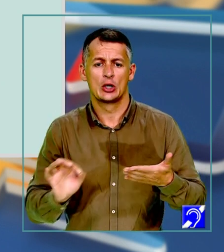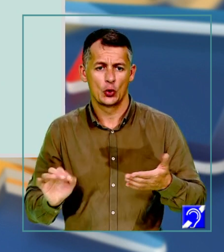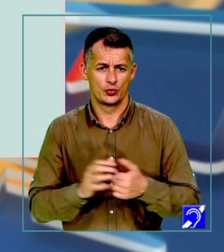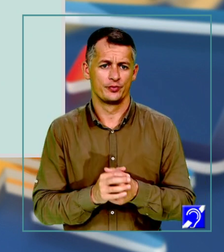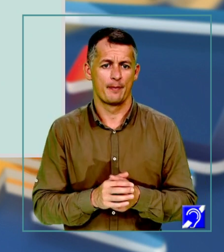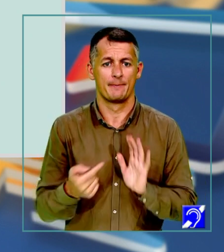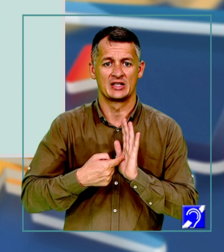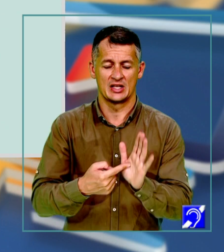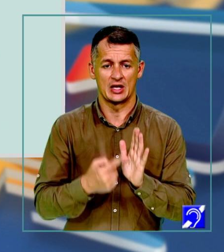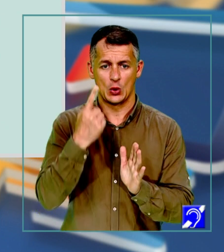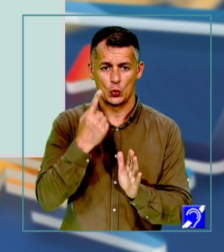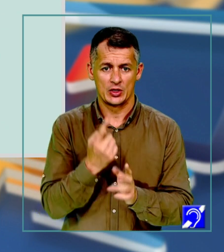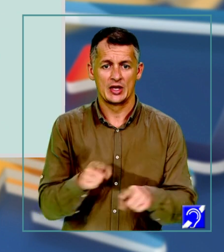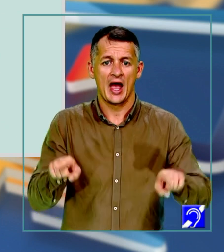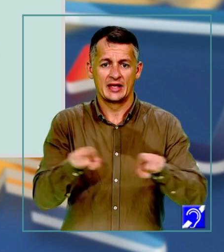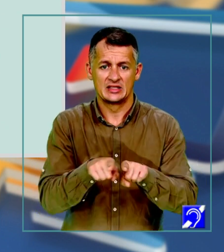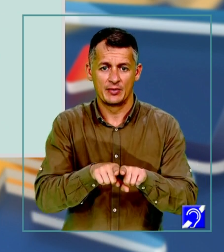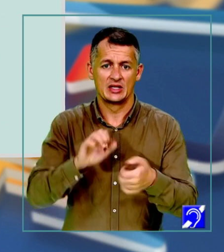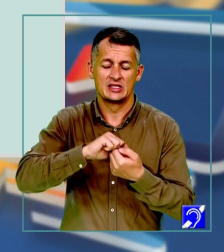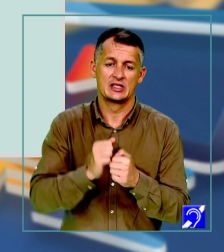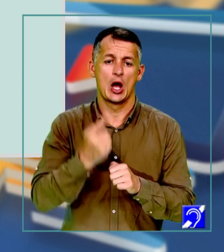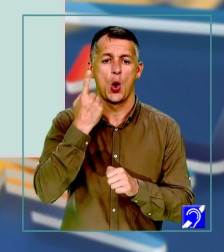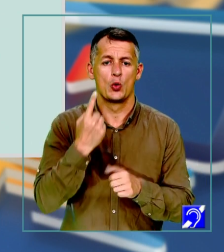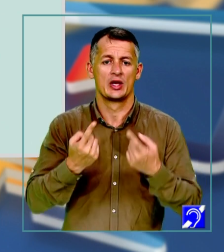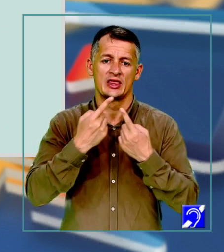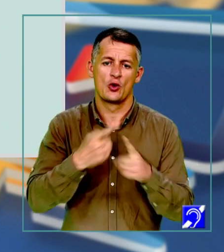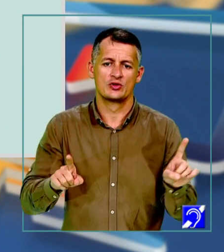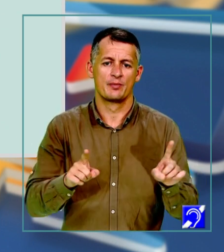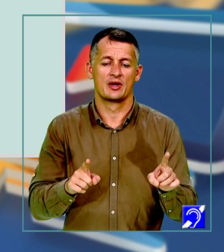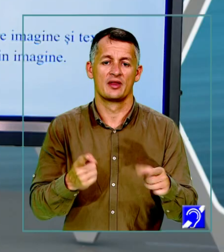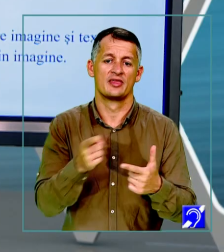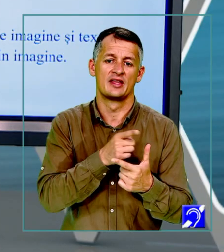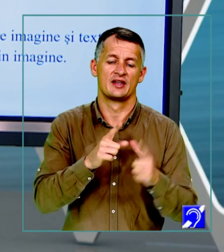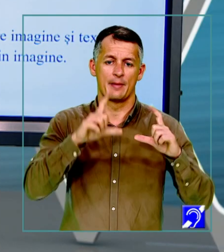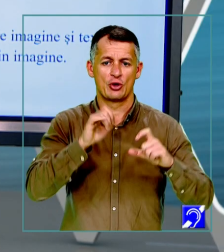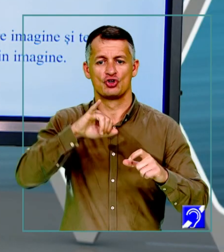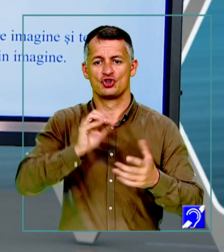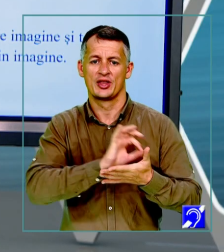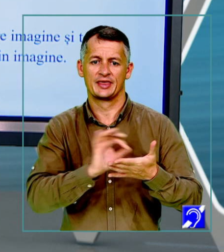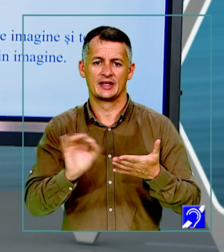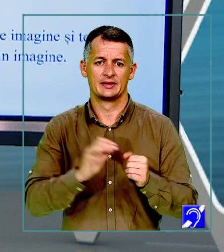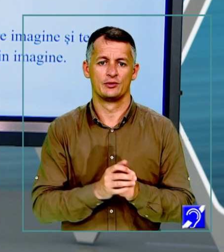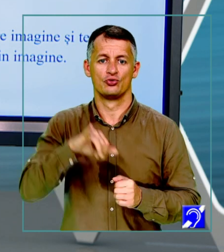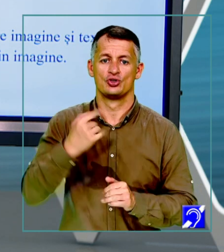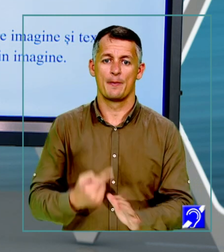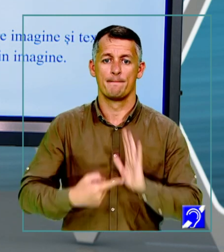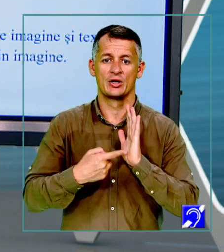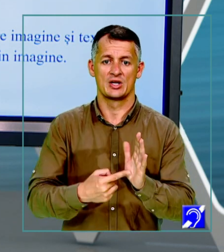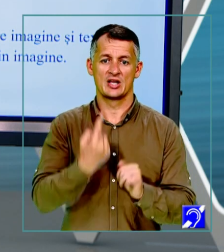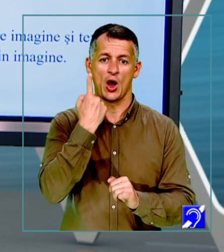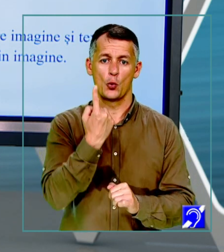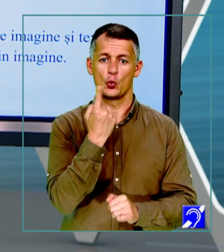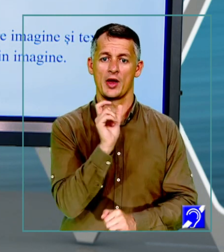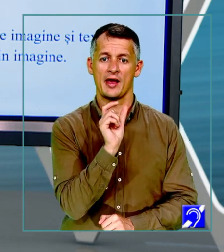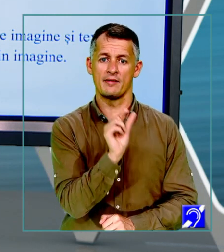asemănări sau a unei deosebiri dintre imagine și text și precizarea a câte unui